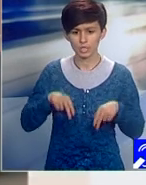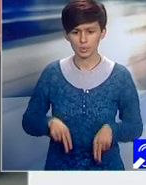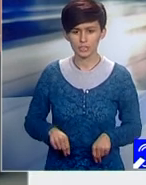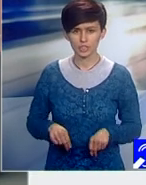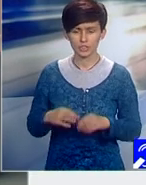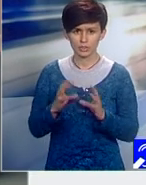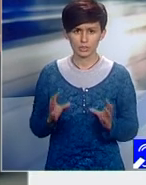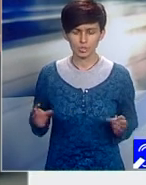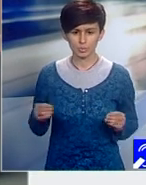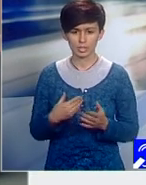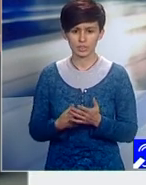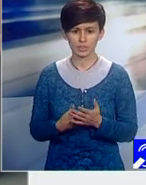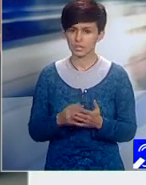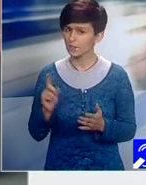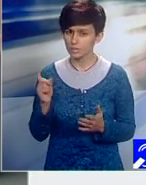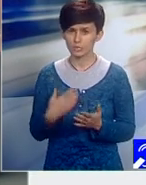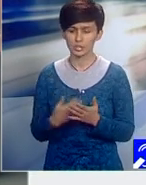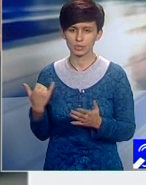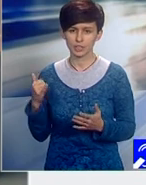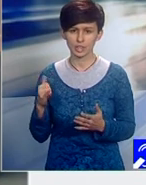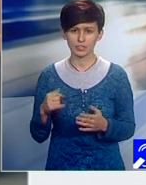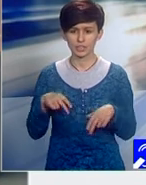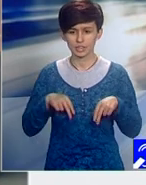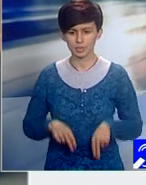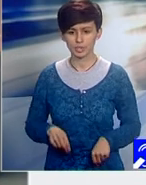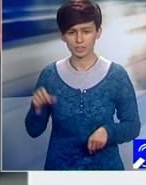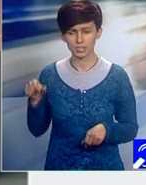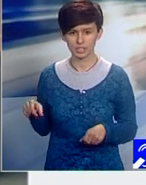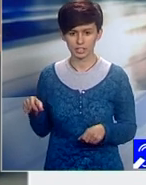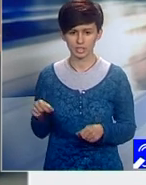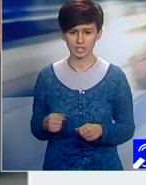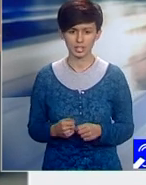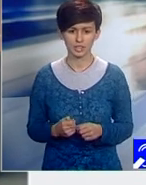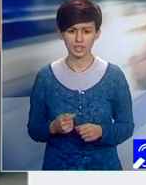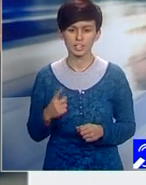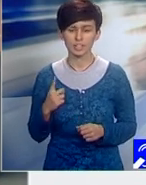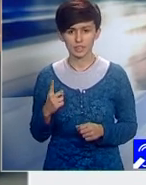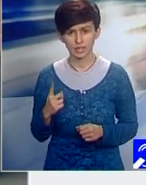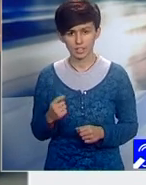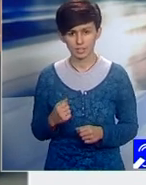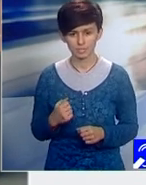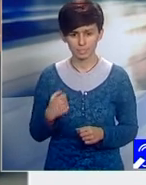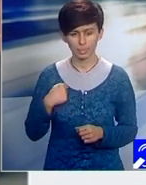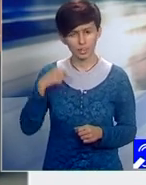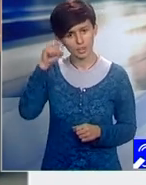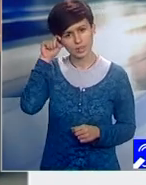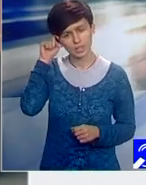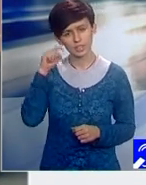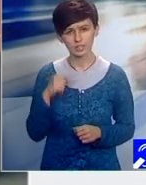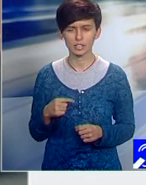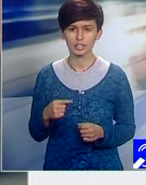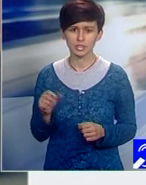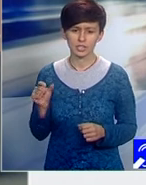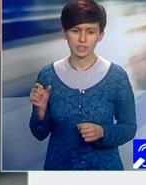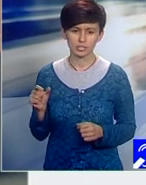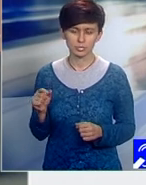atât pentru că a venit președintele, ci mai ales din punctul meu de vedere să dezbată de